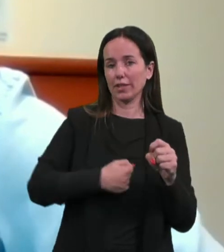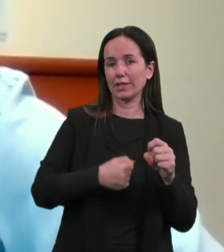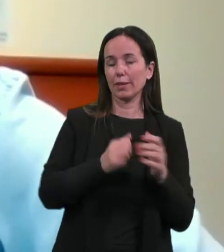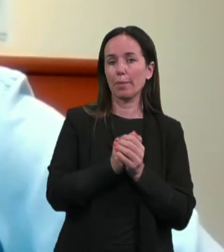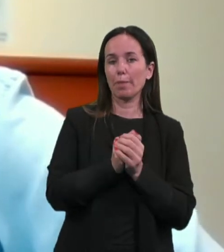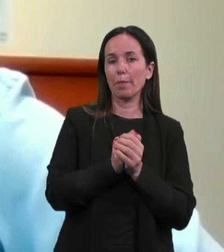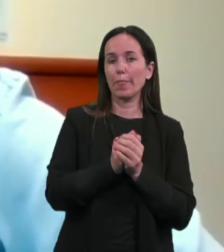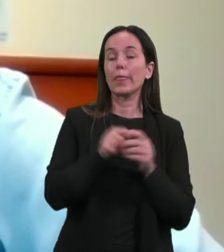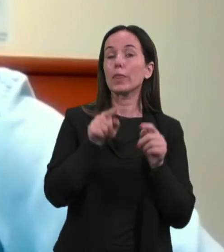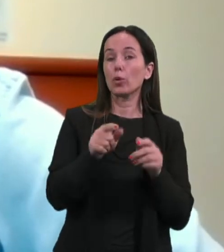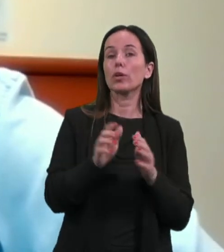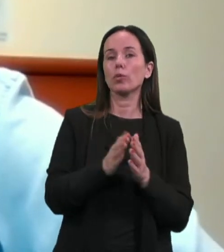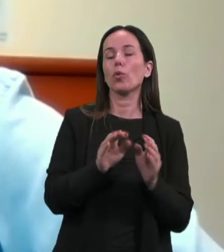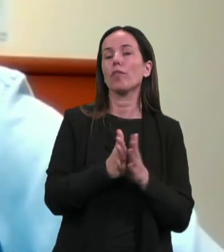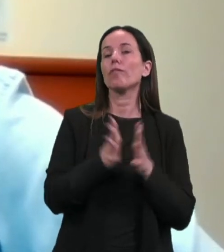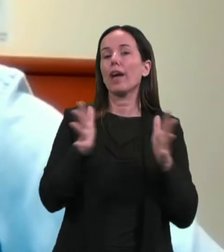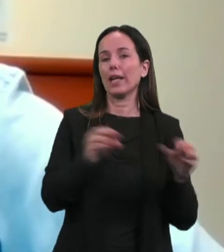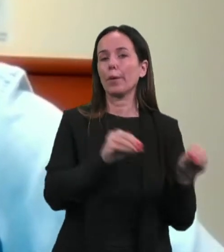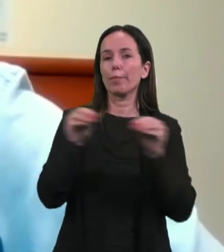To je bil en velik premik.